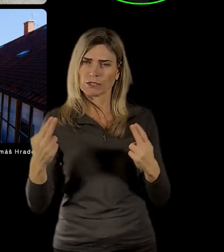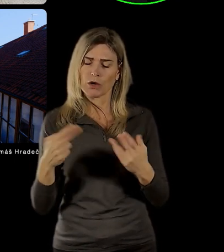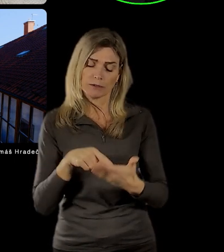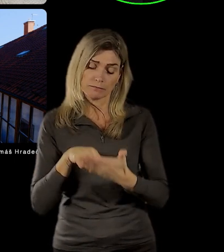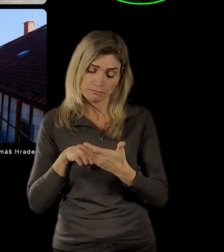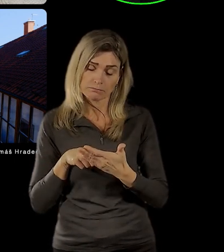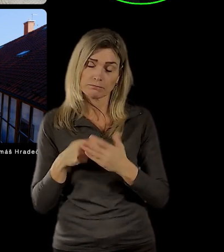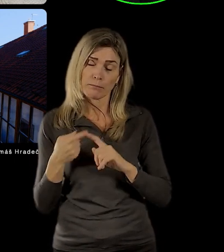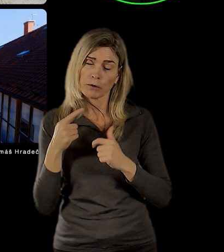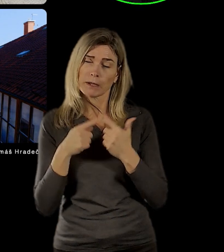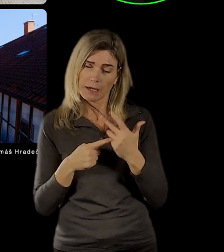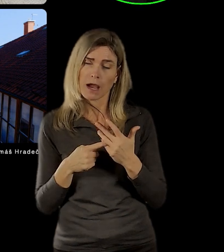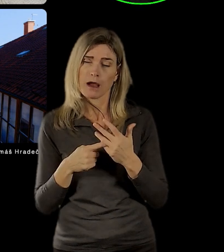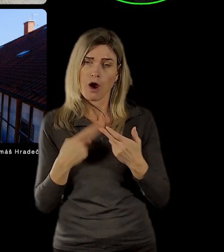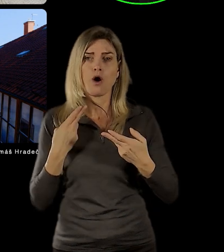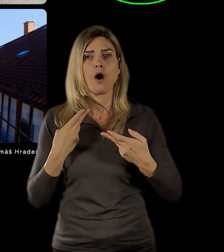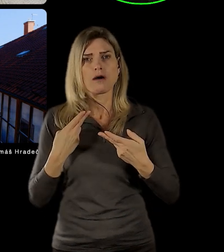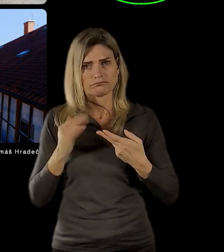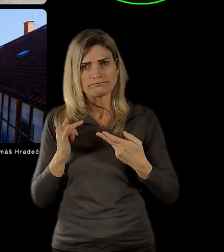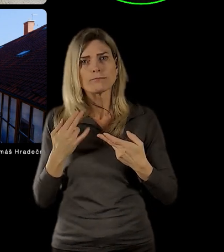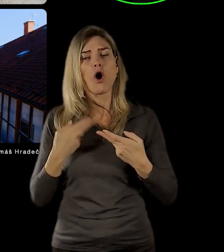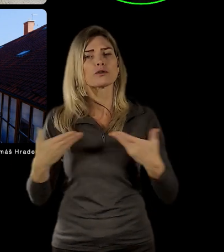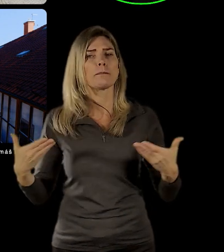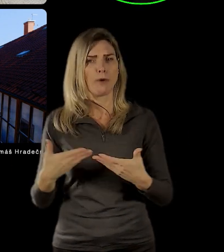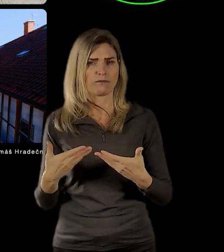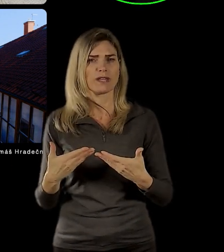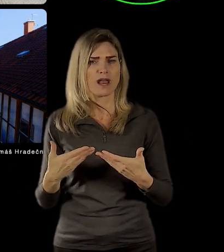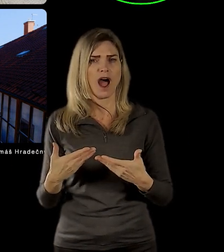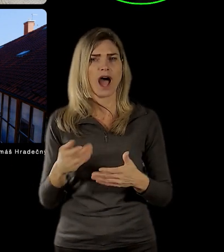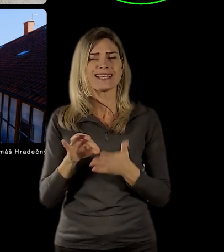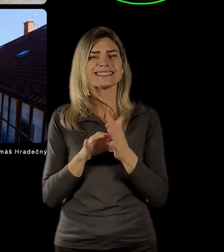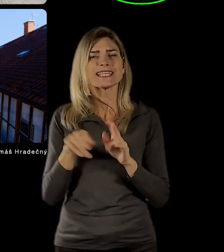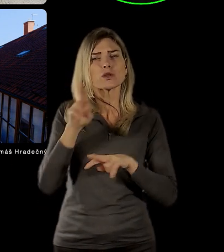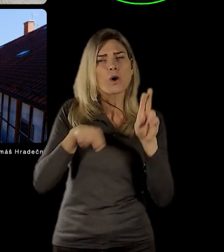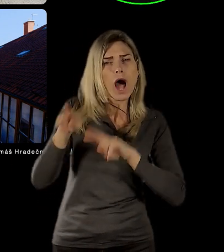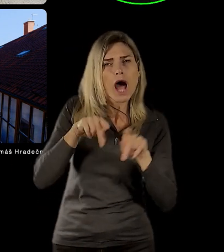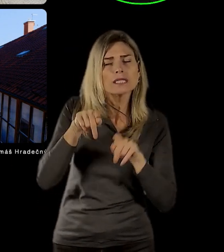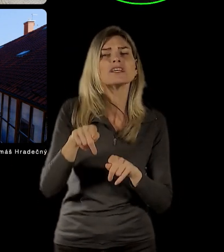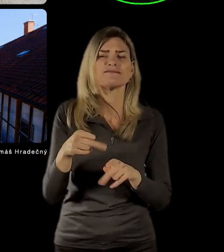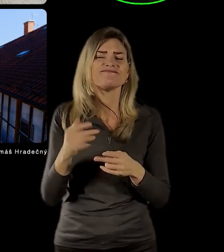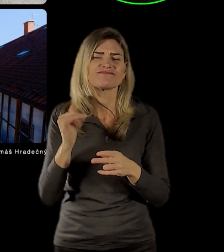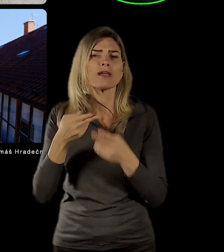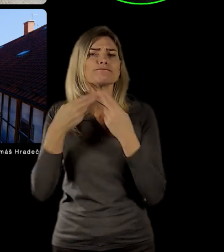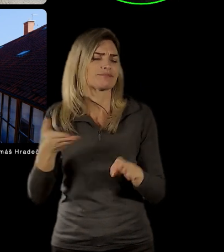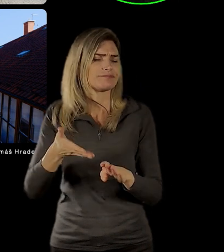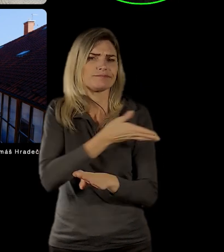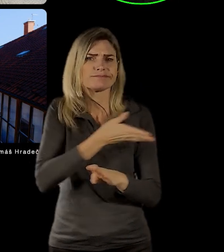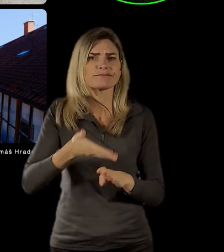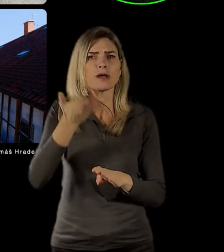vlastně stavu, nebo spíš způsobu péče, jak